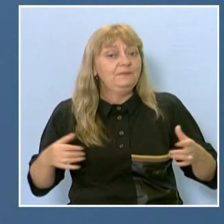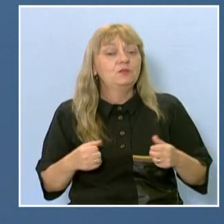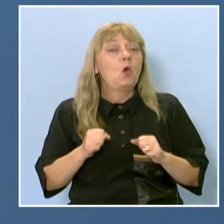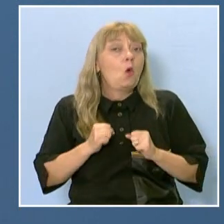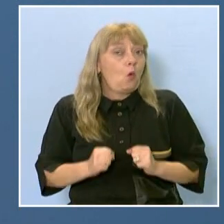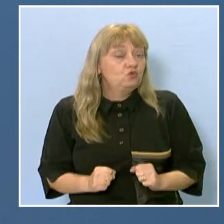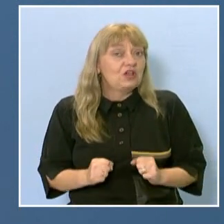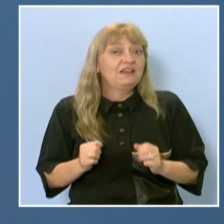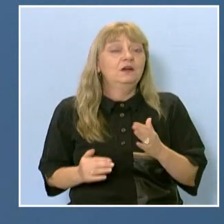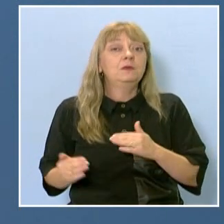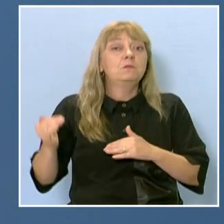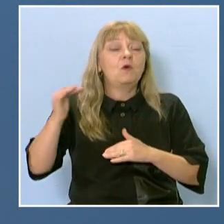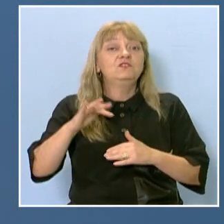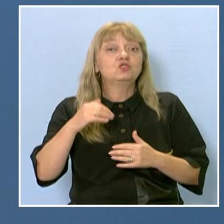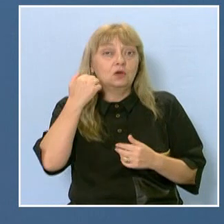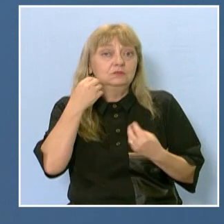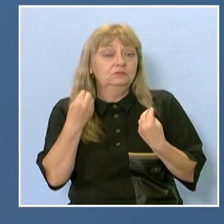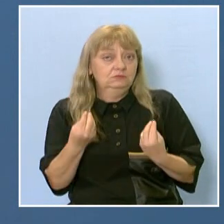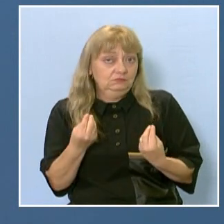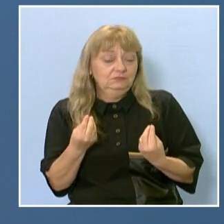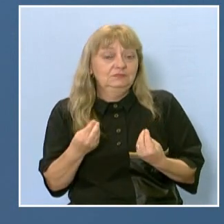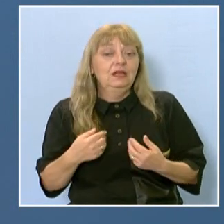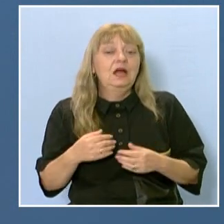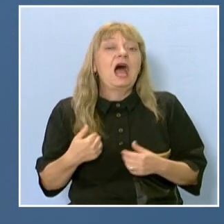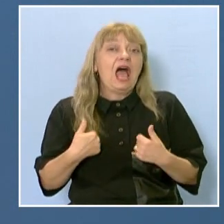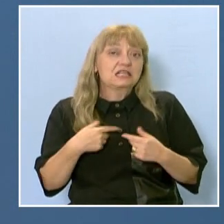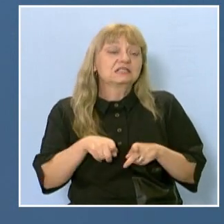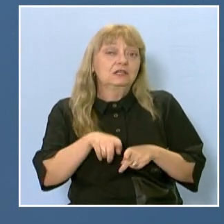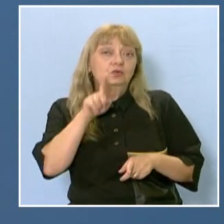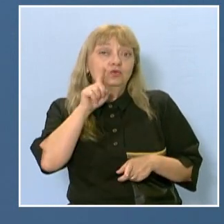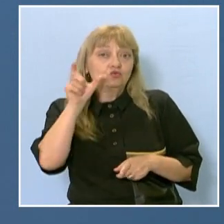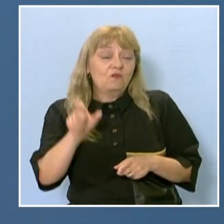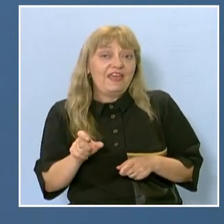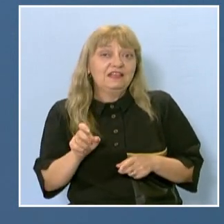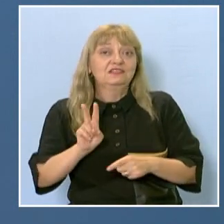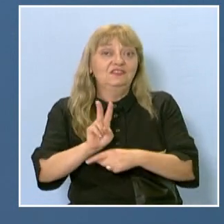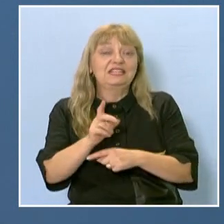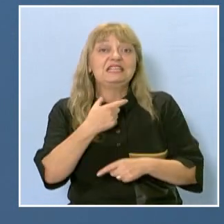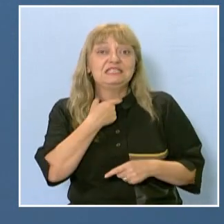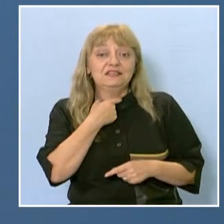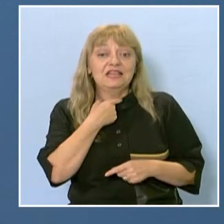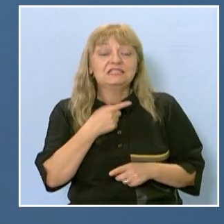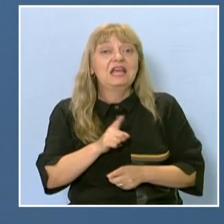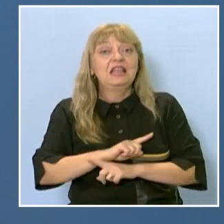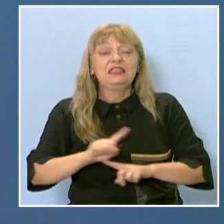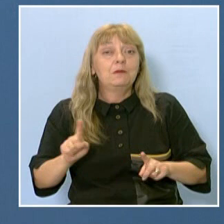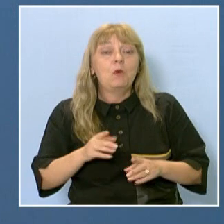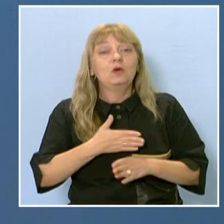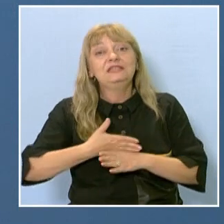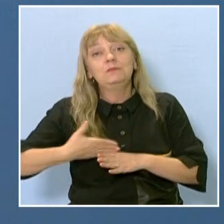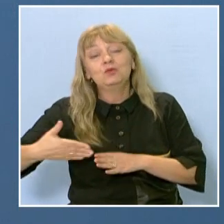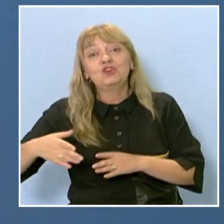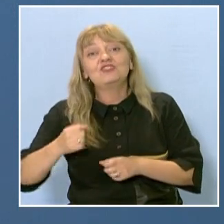очакваме по-висока продуктивност или поне ние, аз като човек, който вече е 12-ти клас, няма да мога да продължавам работата по